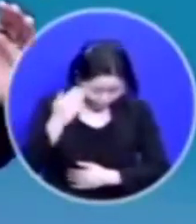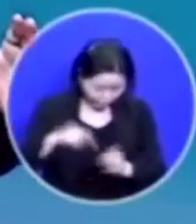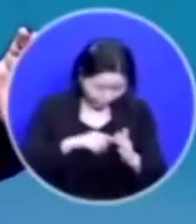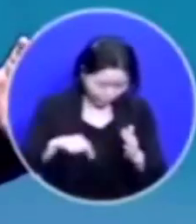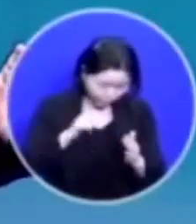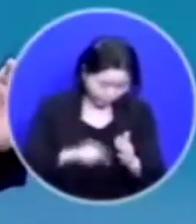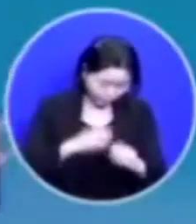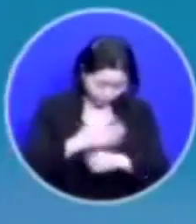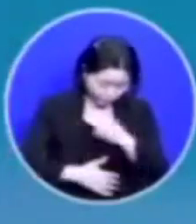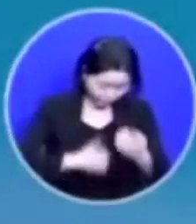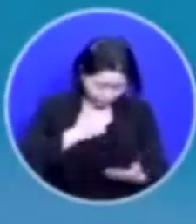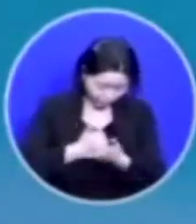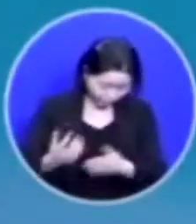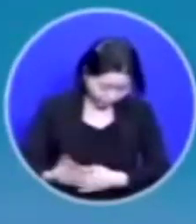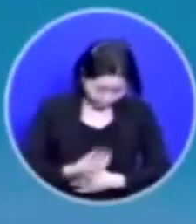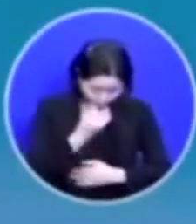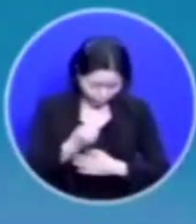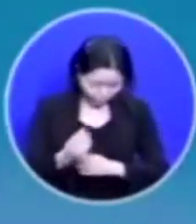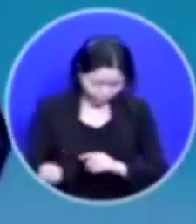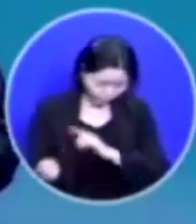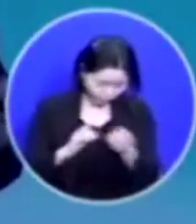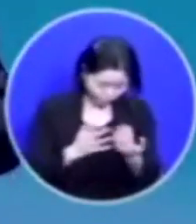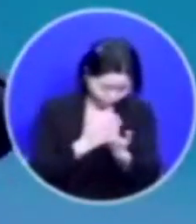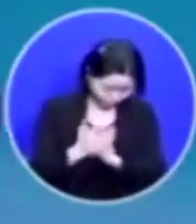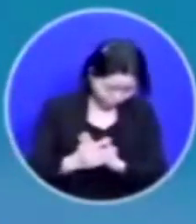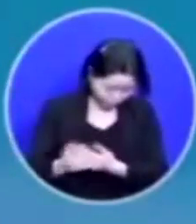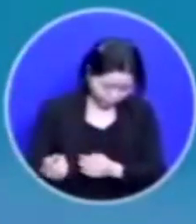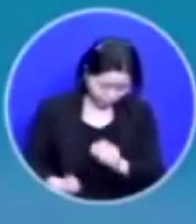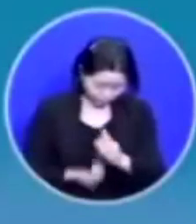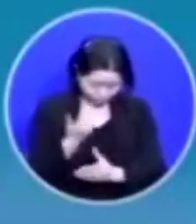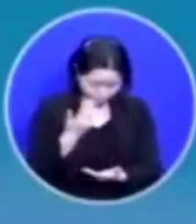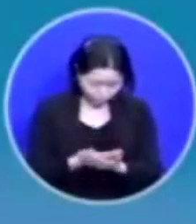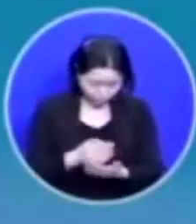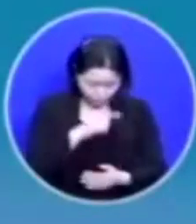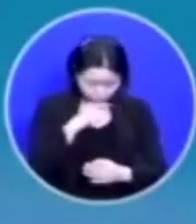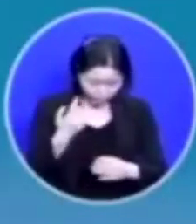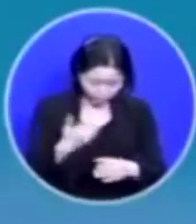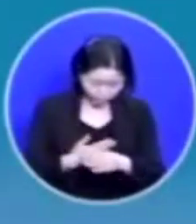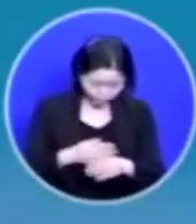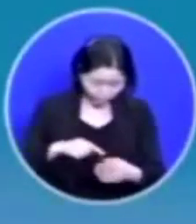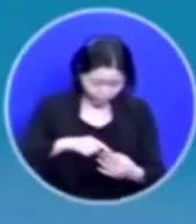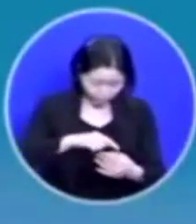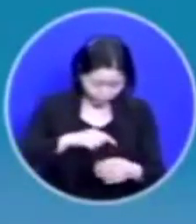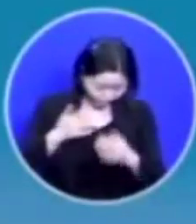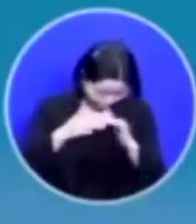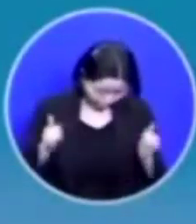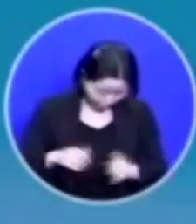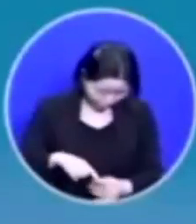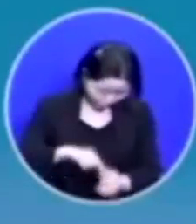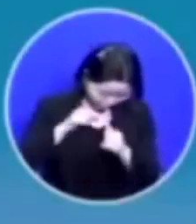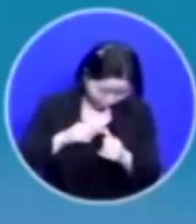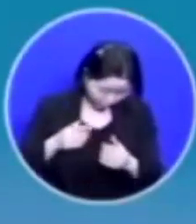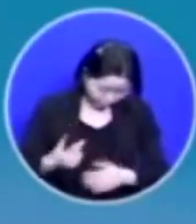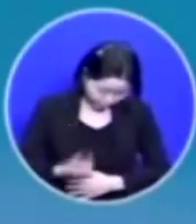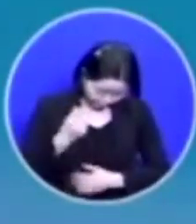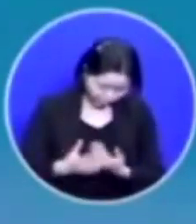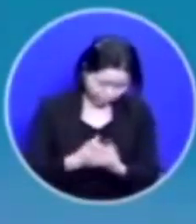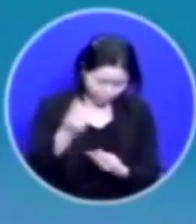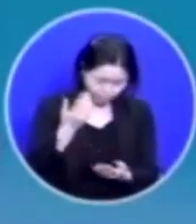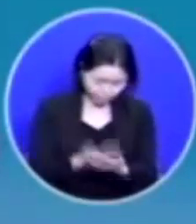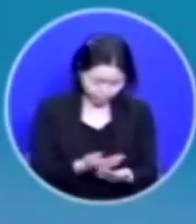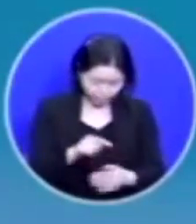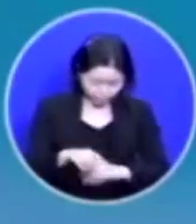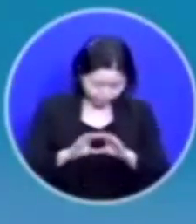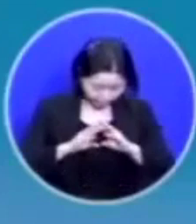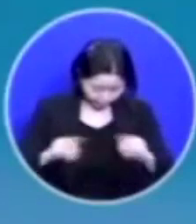하나님의 거룩한 부응이 일어나게 하시고 북한에 있는 동포를 주님 속히 구원하여 통일을 주시고 이